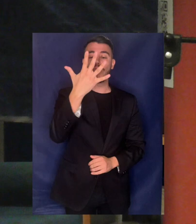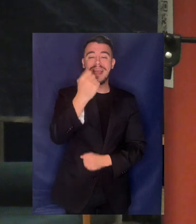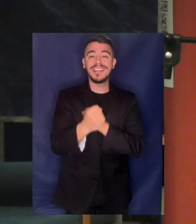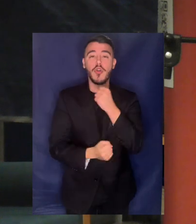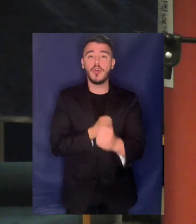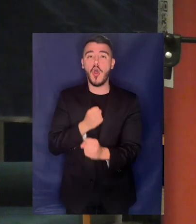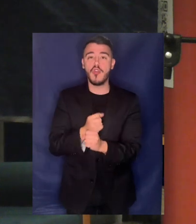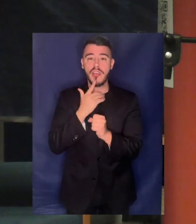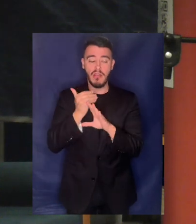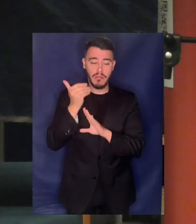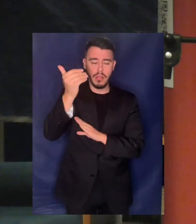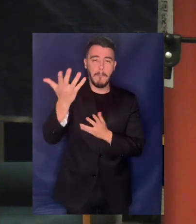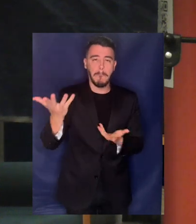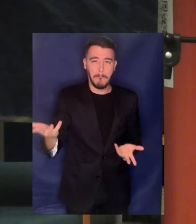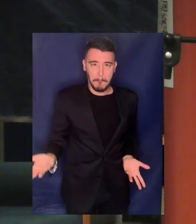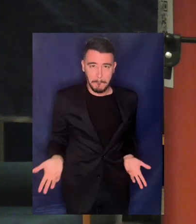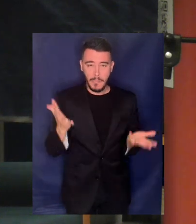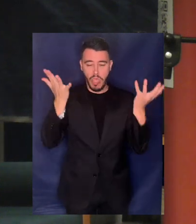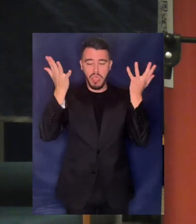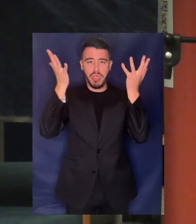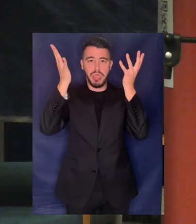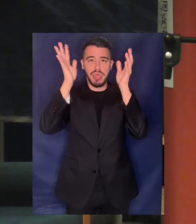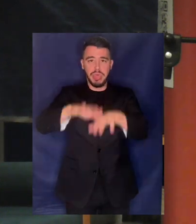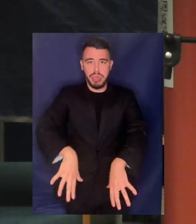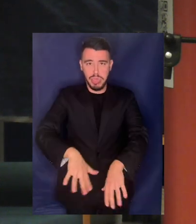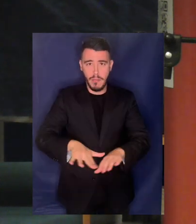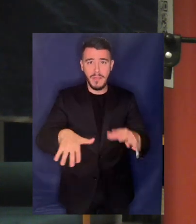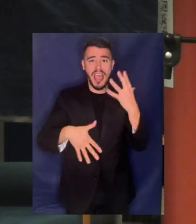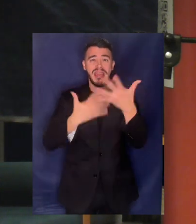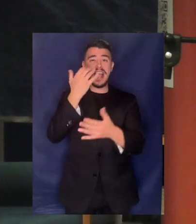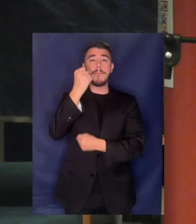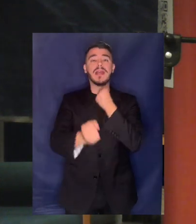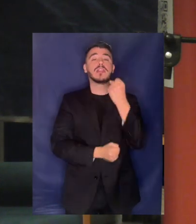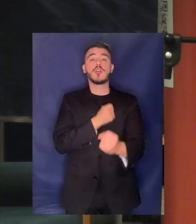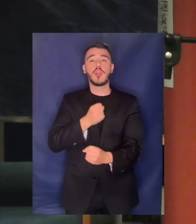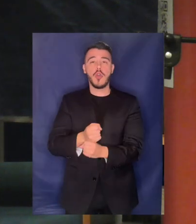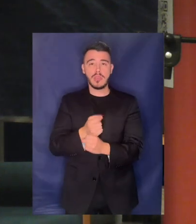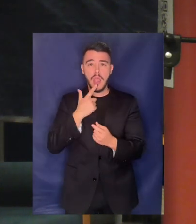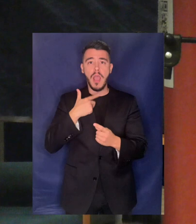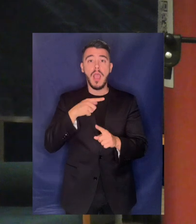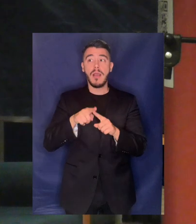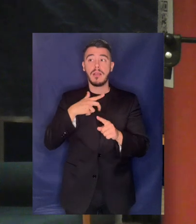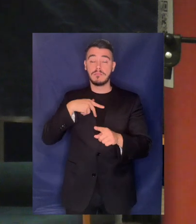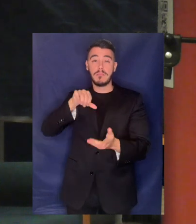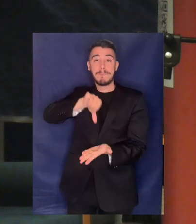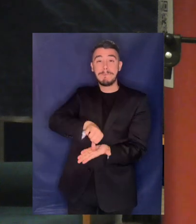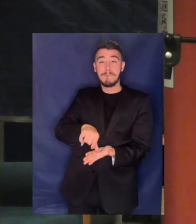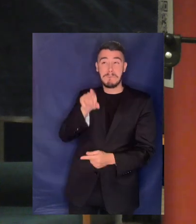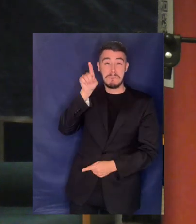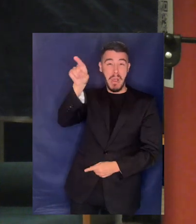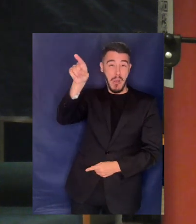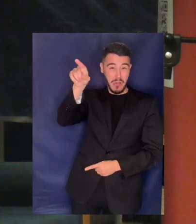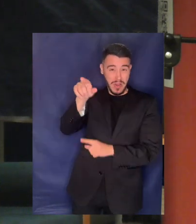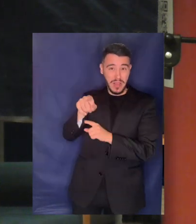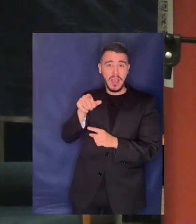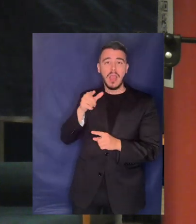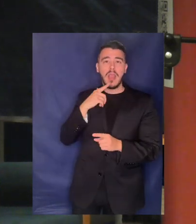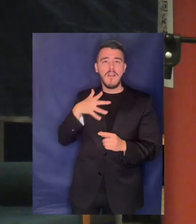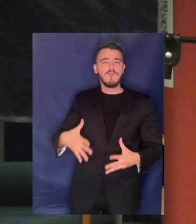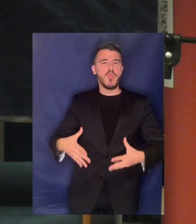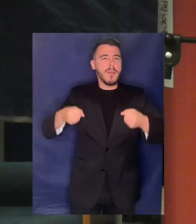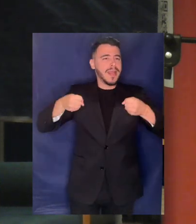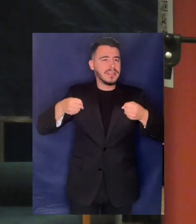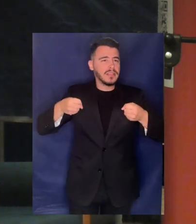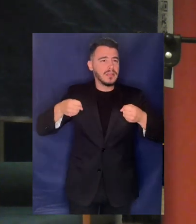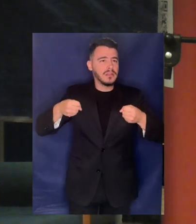δεν άντεξαν πάνω από 15 χρόνια και το Δημοτικό Συμβούλιο της Πόλης αποφάσισε να τραβήξει πίσω την απόφαση να